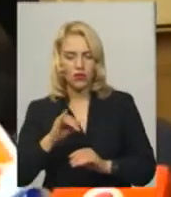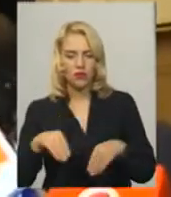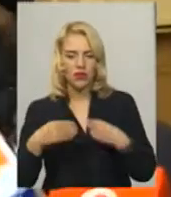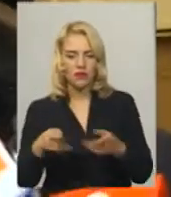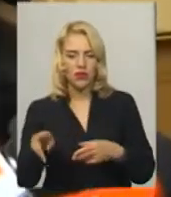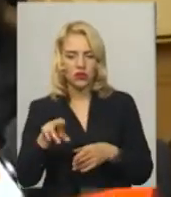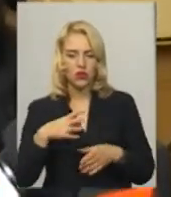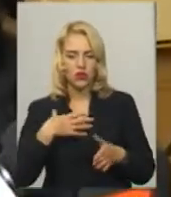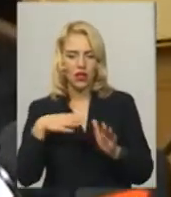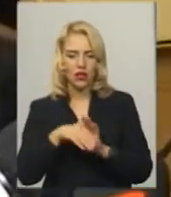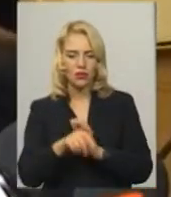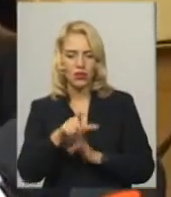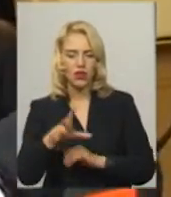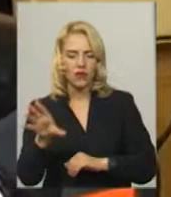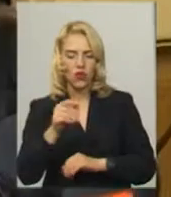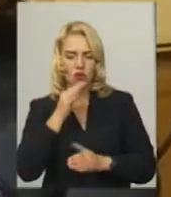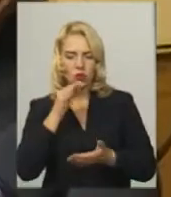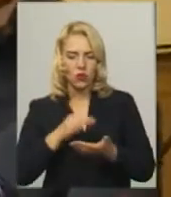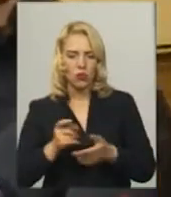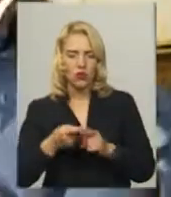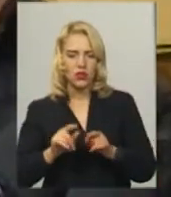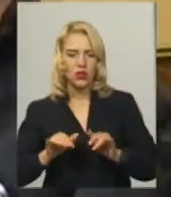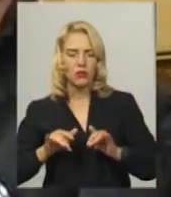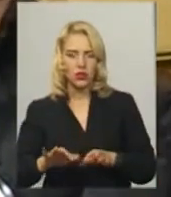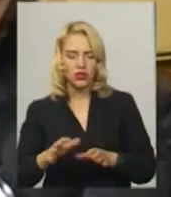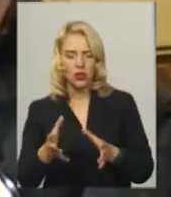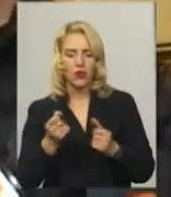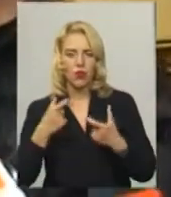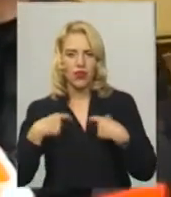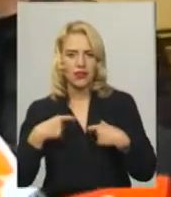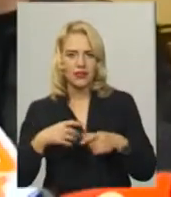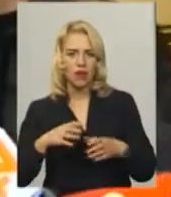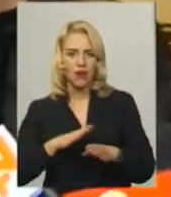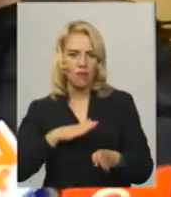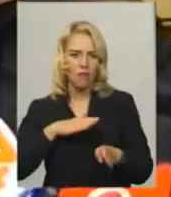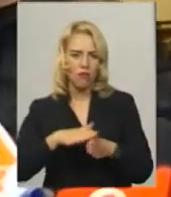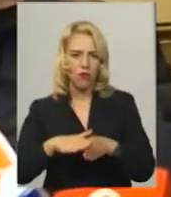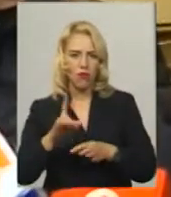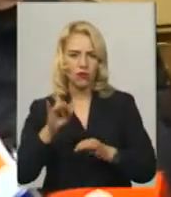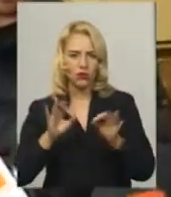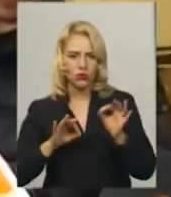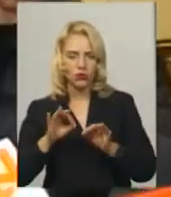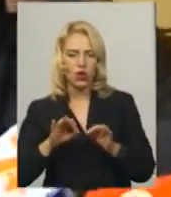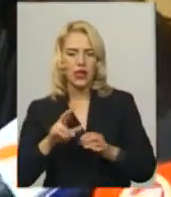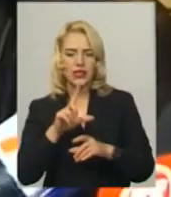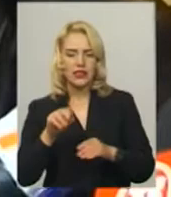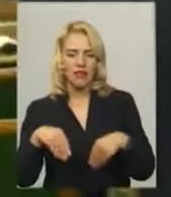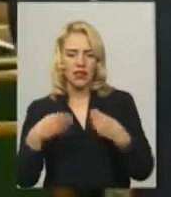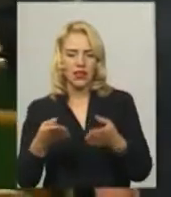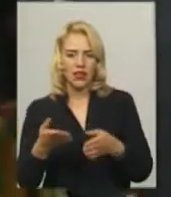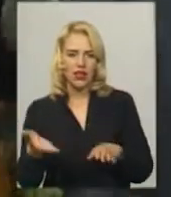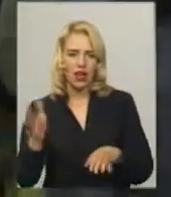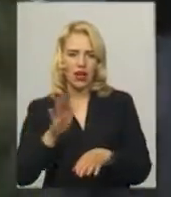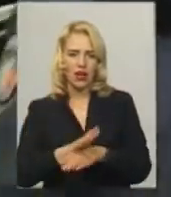до загибелі людей. Всю відповідальність по указаних подіях беру на себе у повному обсязі за віддання наказу на застосування зброї.